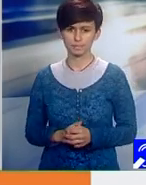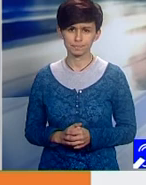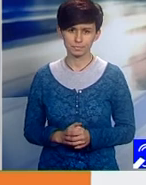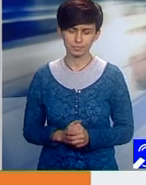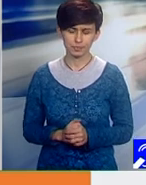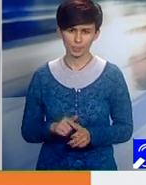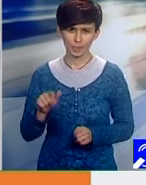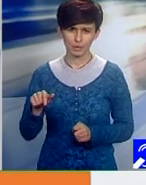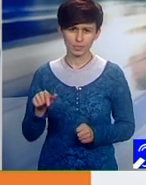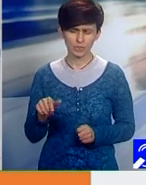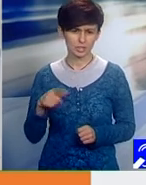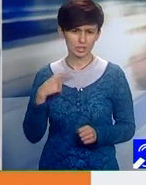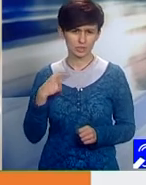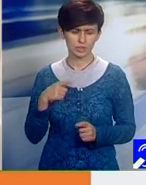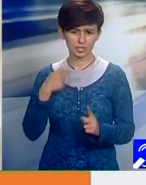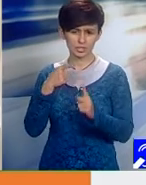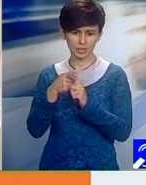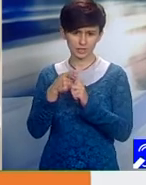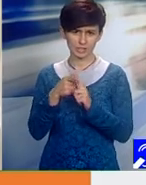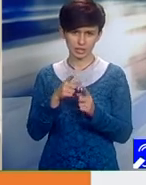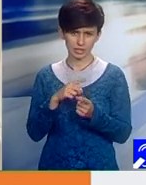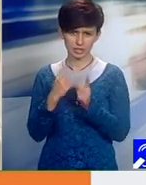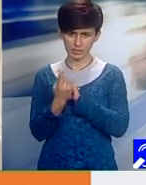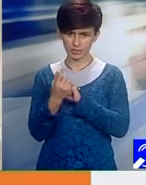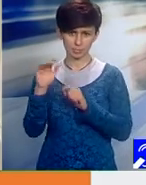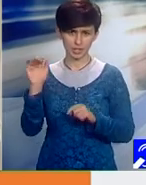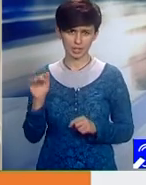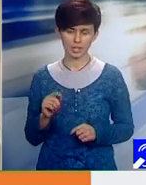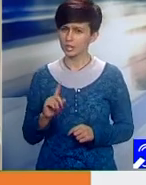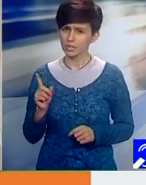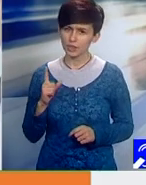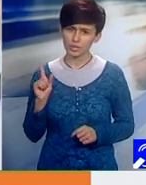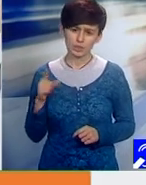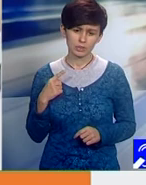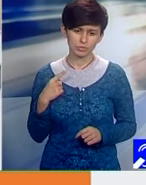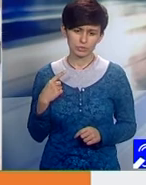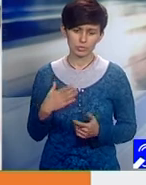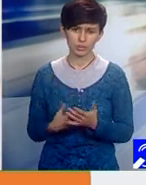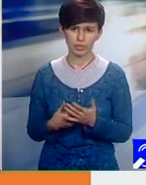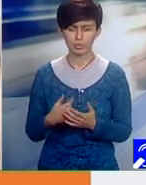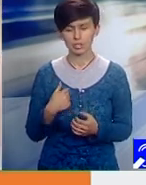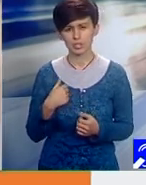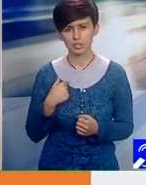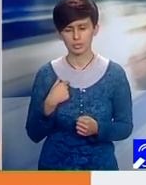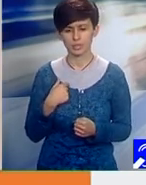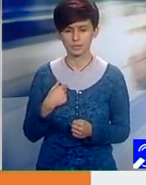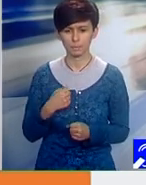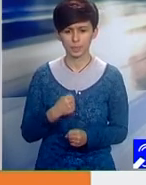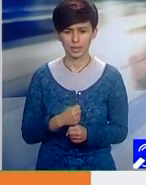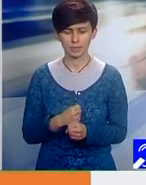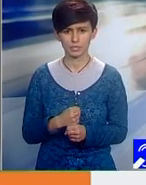vizată de schimbare? Eu n-am pe ce să fiu, pentru că eu fac în exclusivitate